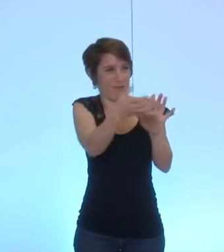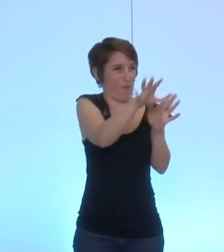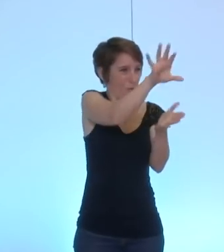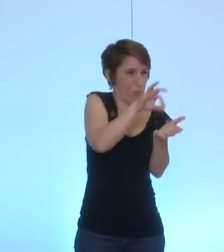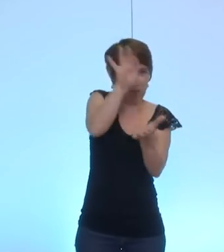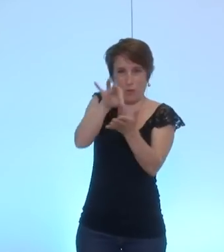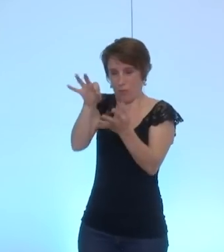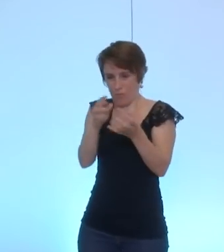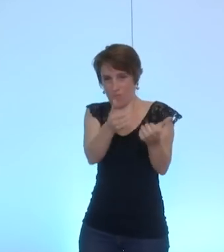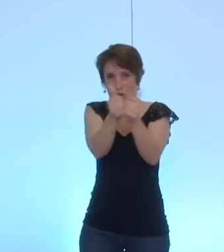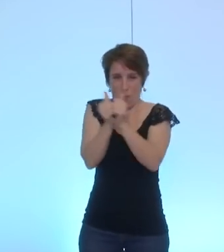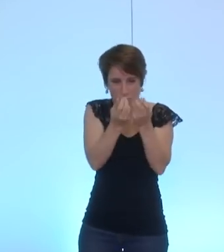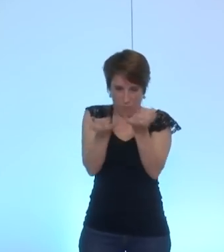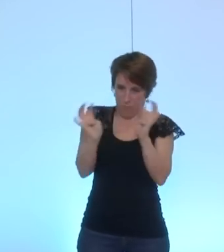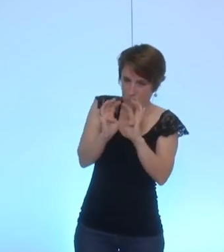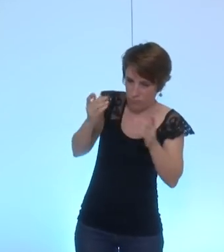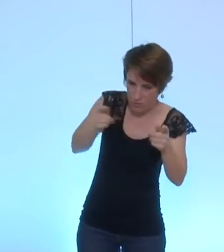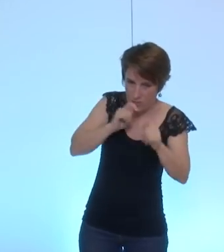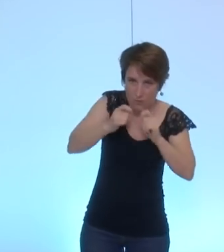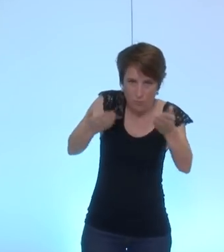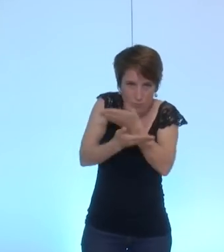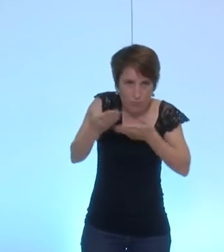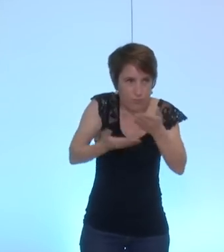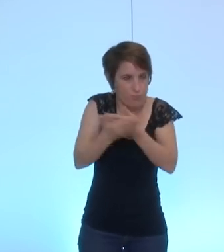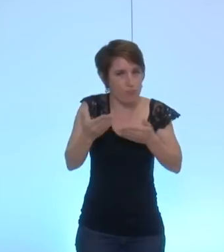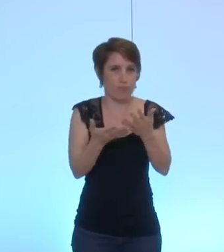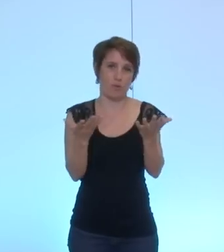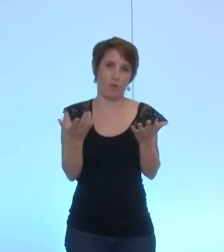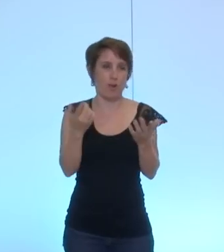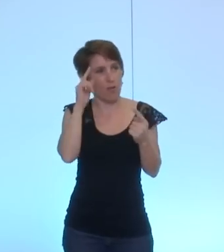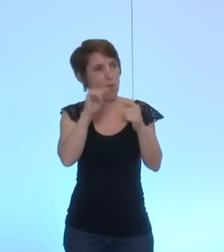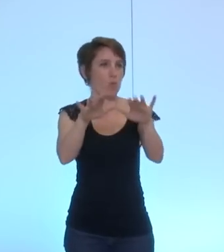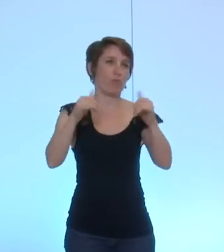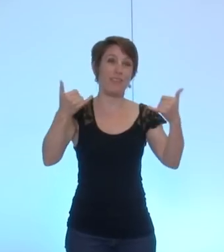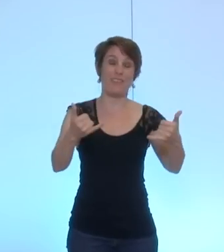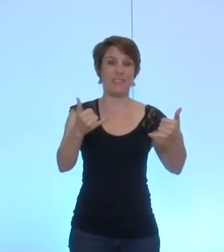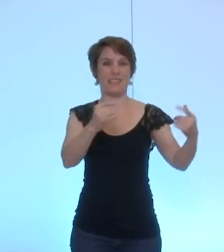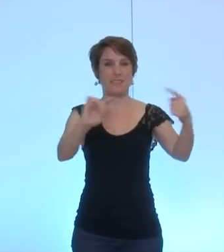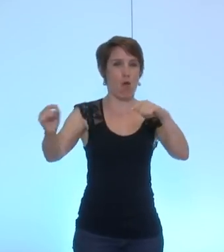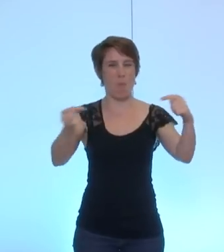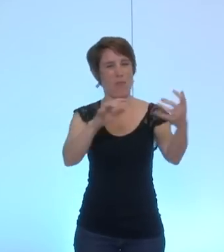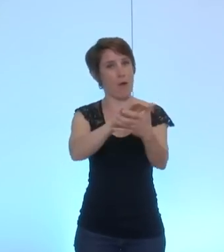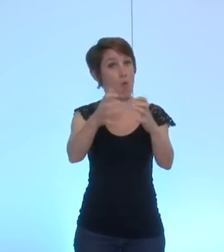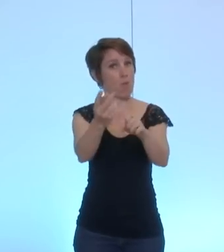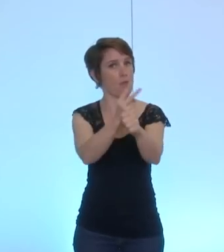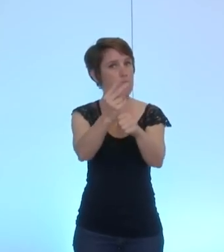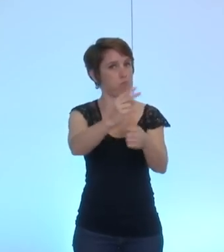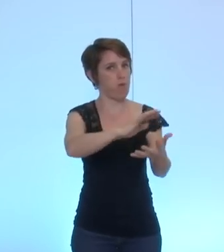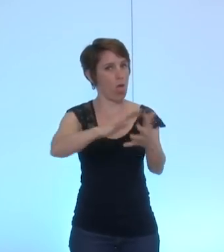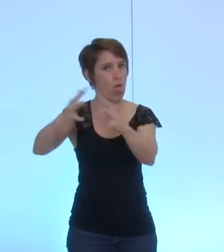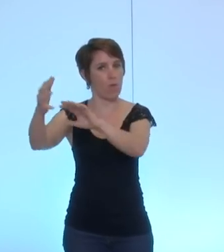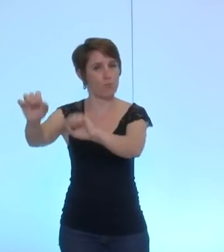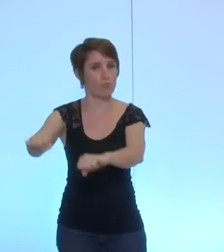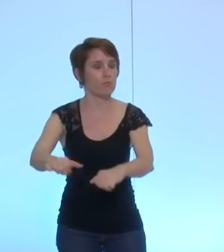qui ne fasse pas potentiellement de celle-ci un débat compliqué ou dangereux visiblement visiblement l